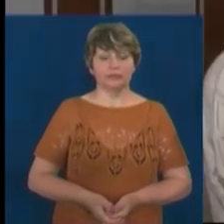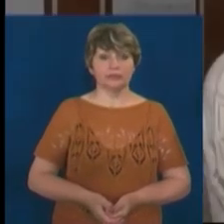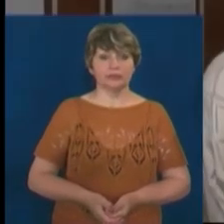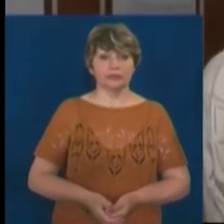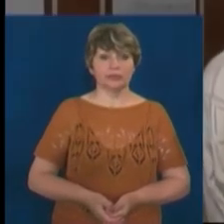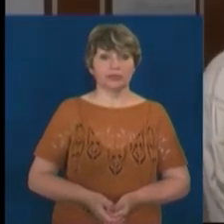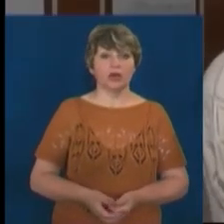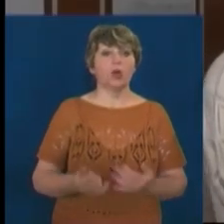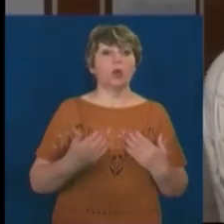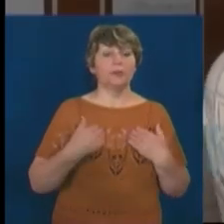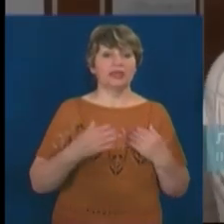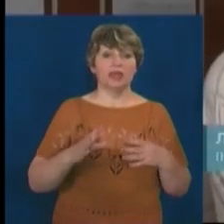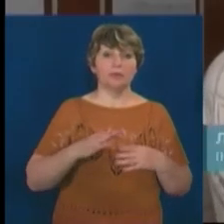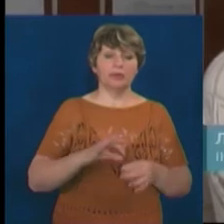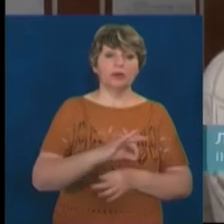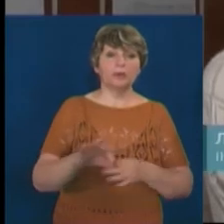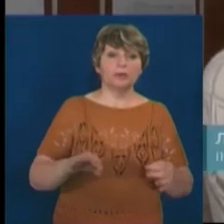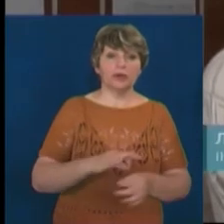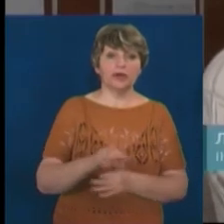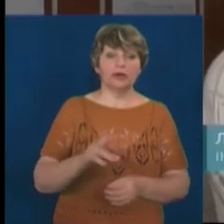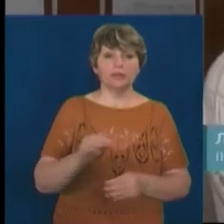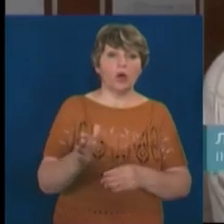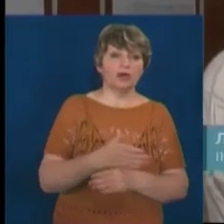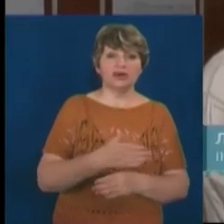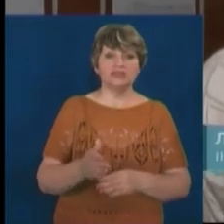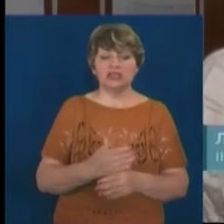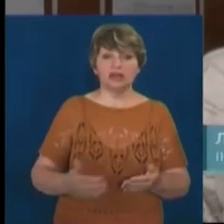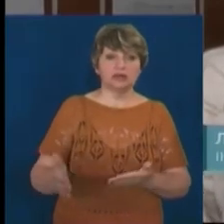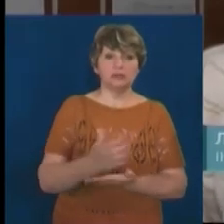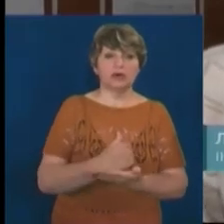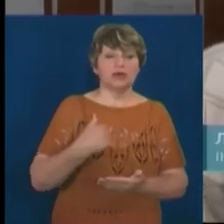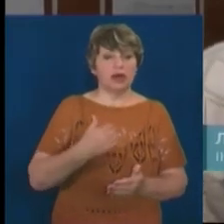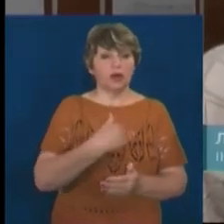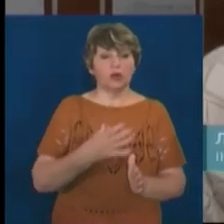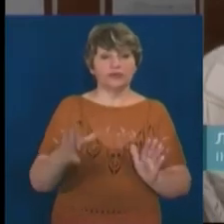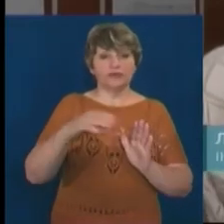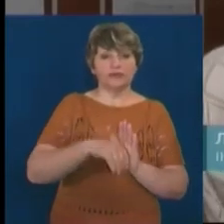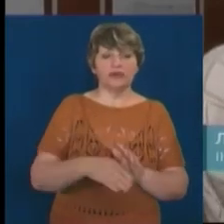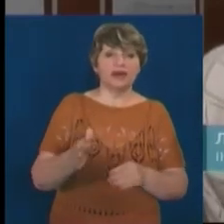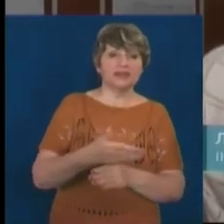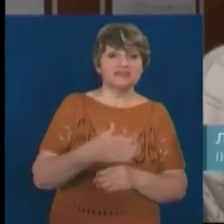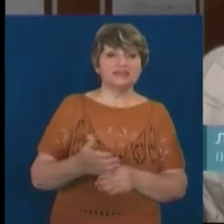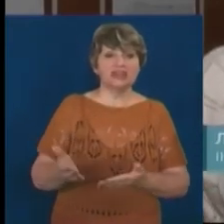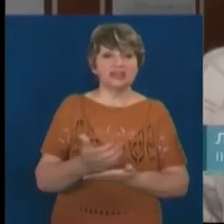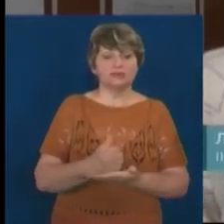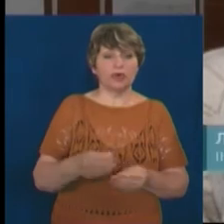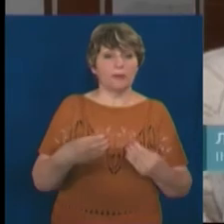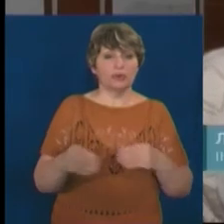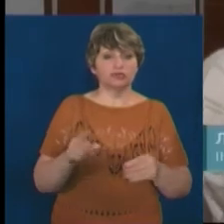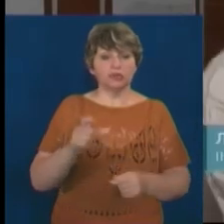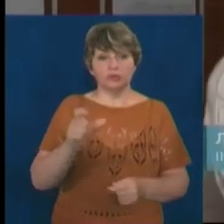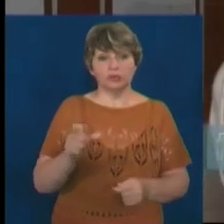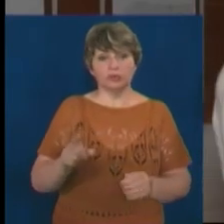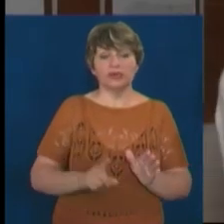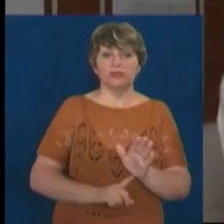У мене був проєкт по роздільному збору відходів у місті Черкаси. Я хотіла запровадити глобальний роздільний збір, щоб це люди починали